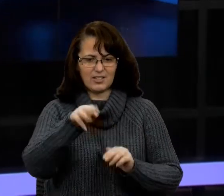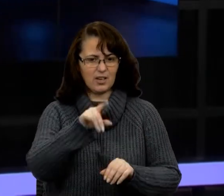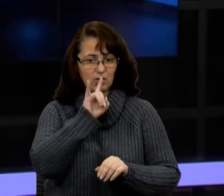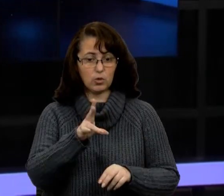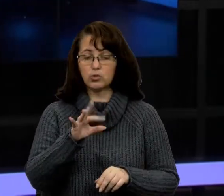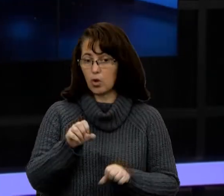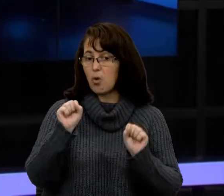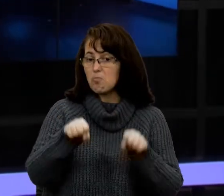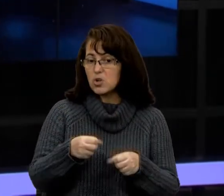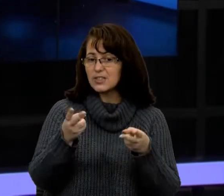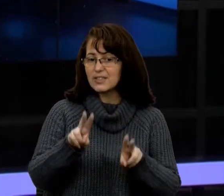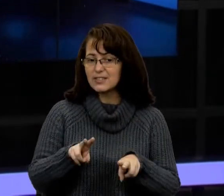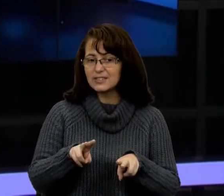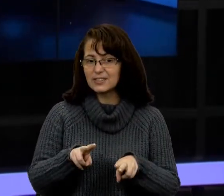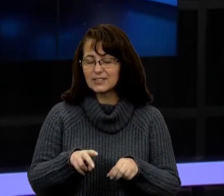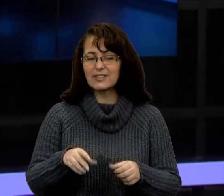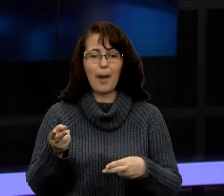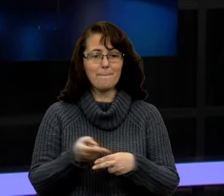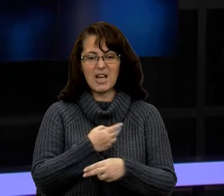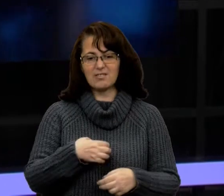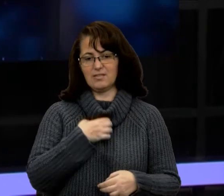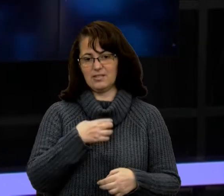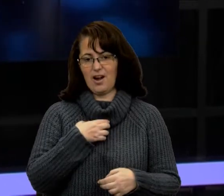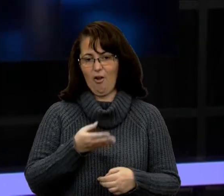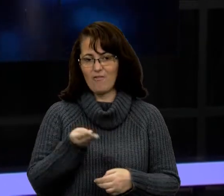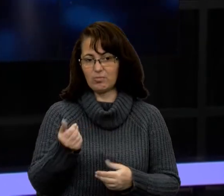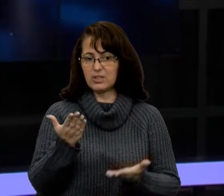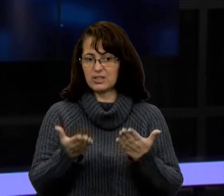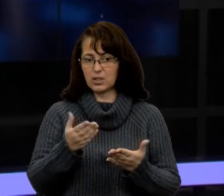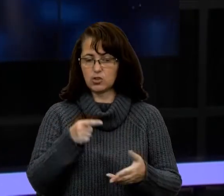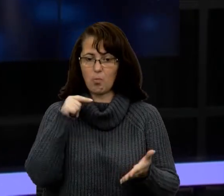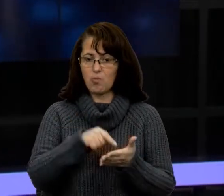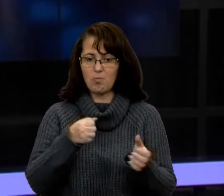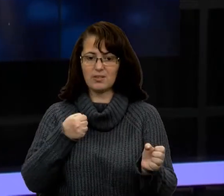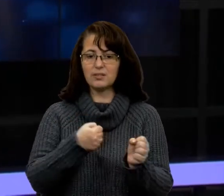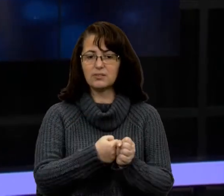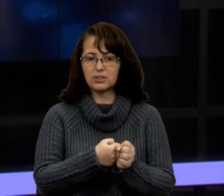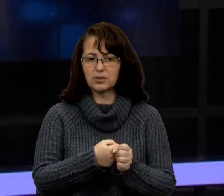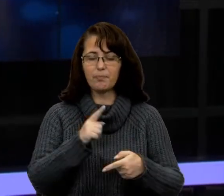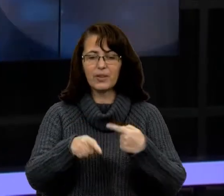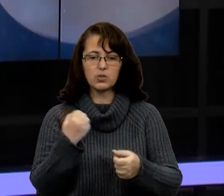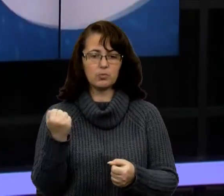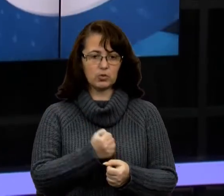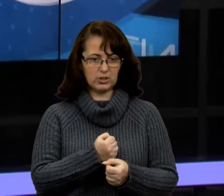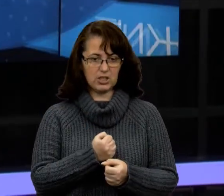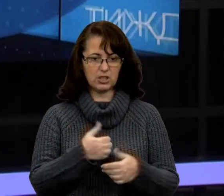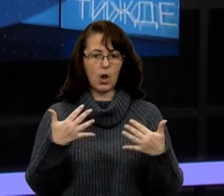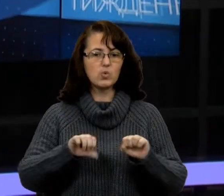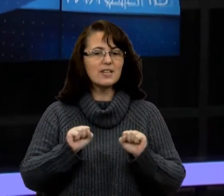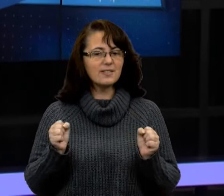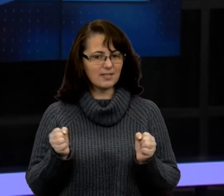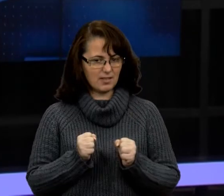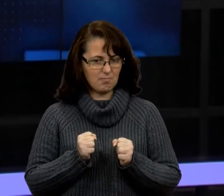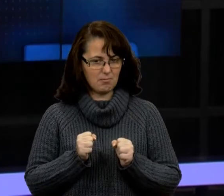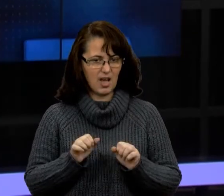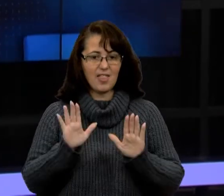носом, тобто без страхових виплат, якщо потрапите у ДТП. Наступного тижня уже зима і не